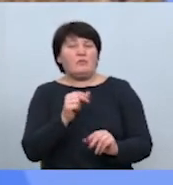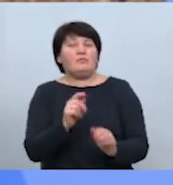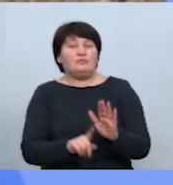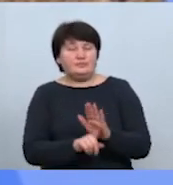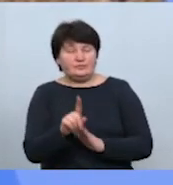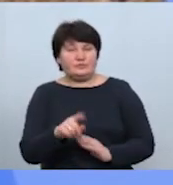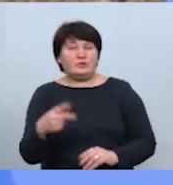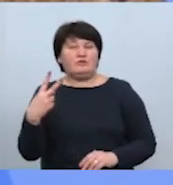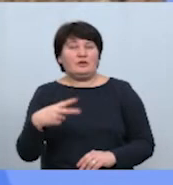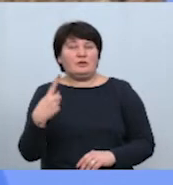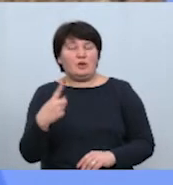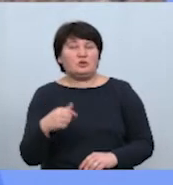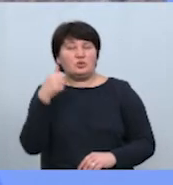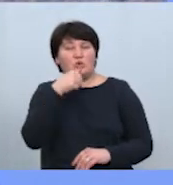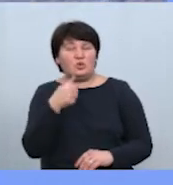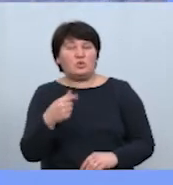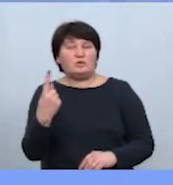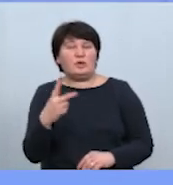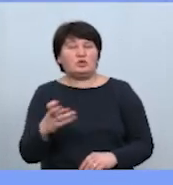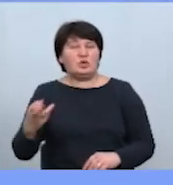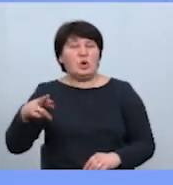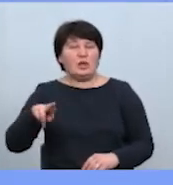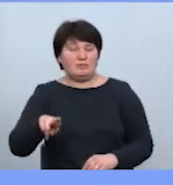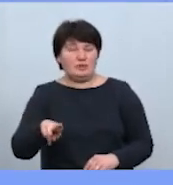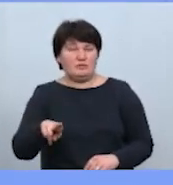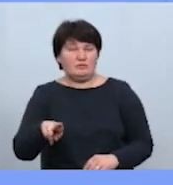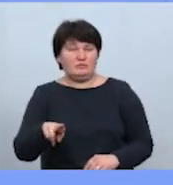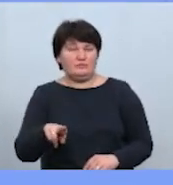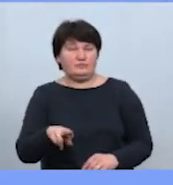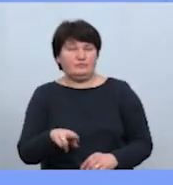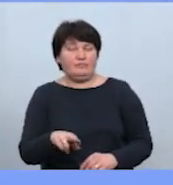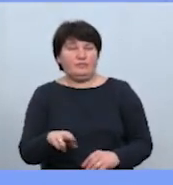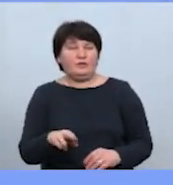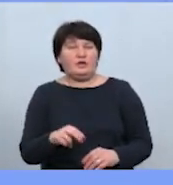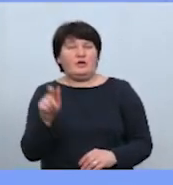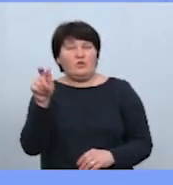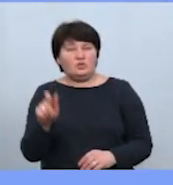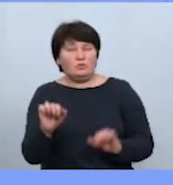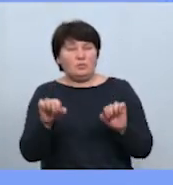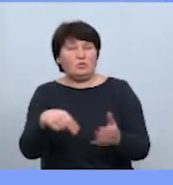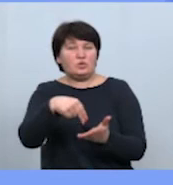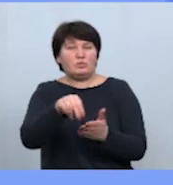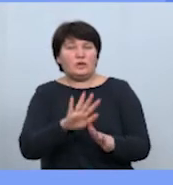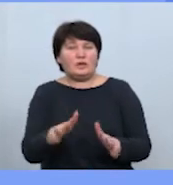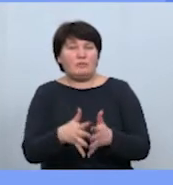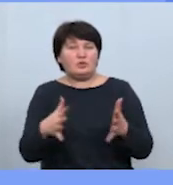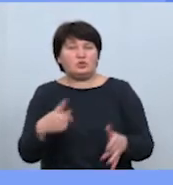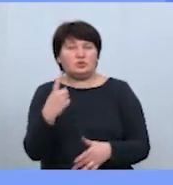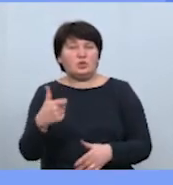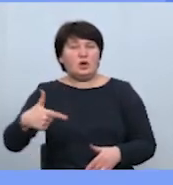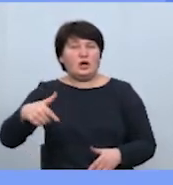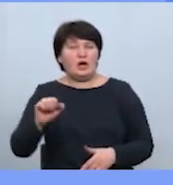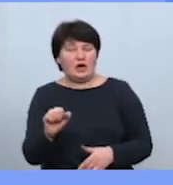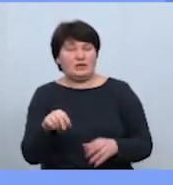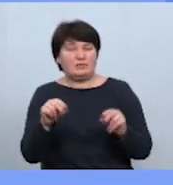року замість 1 жовня 2020. Фізичні особи зможуть купити не більше 100 гектарів землі в одні